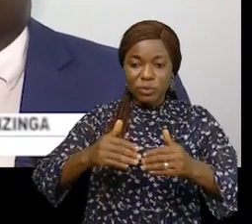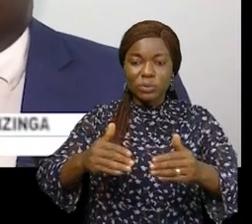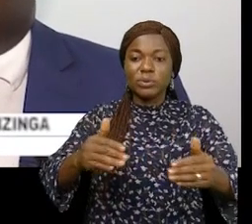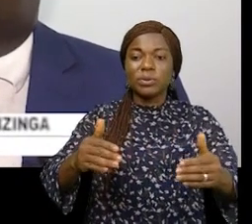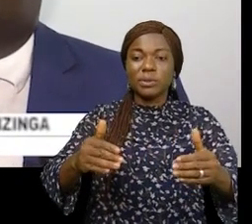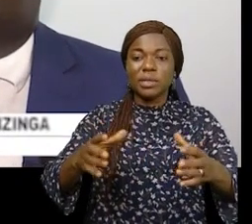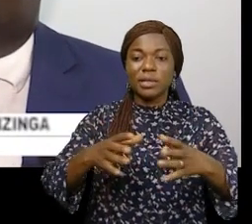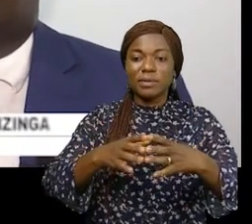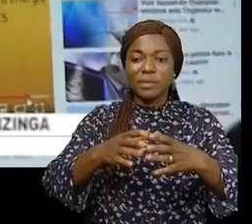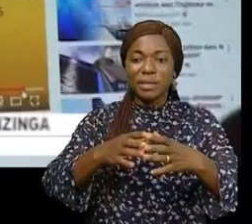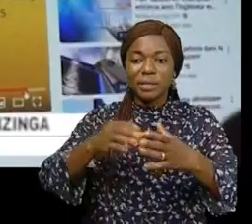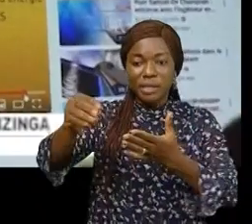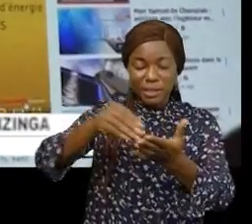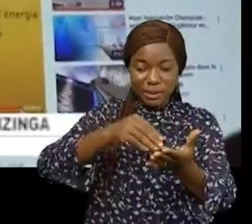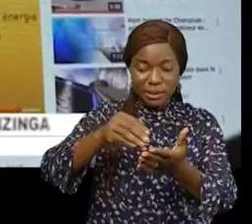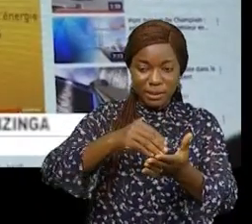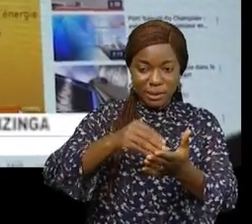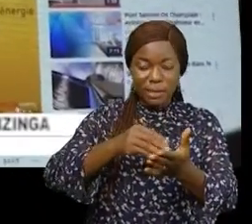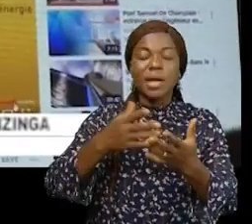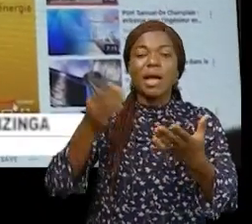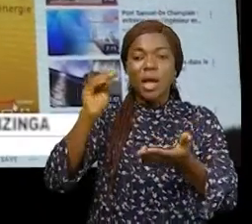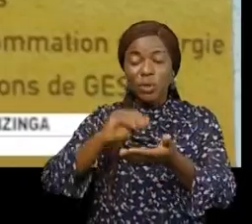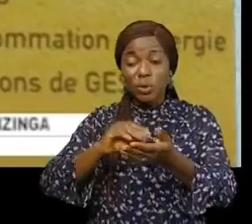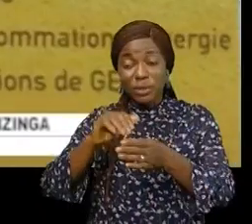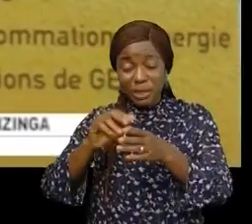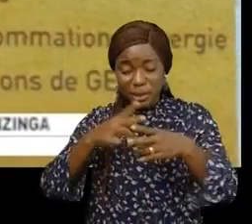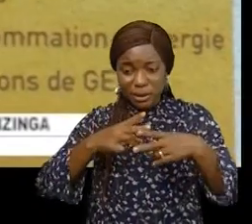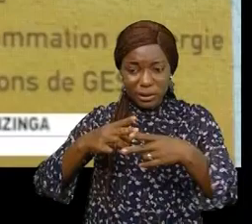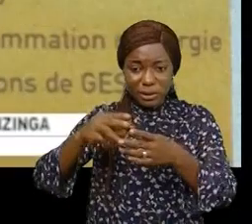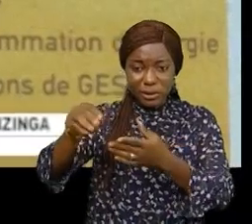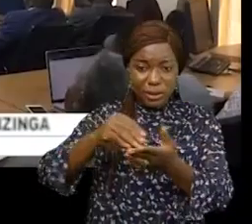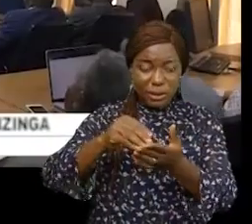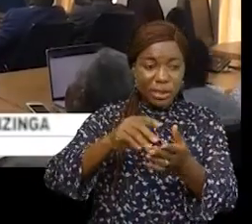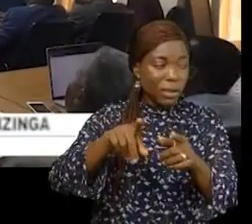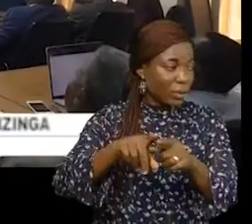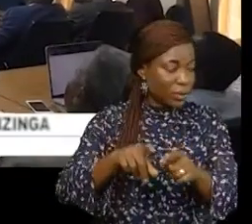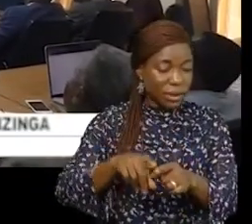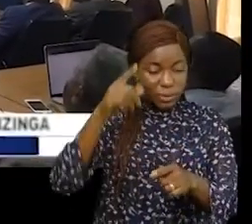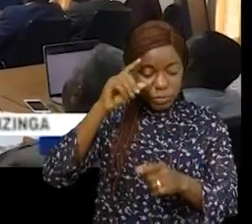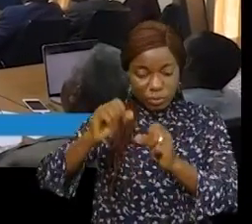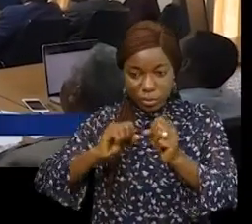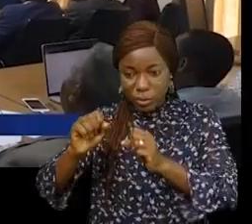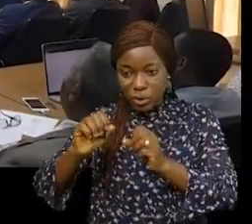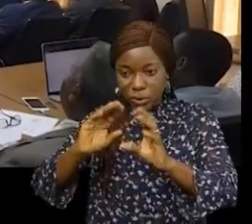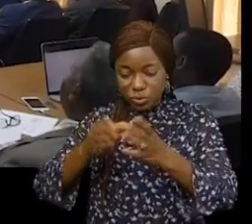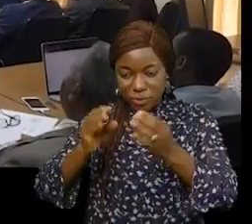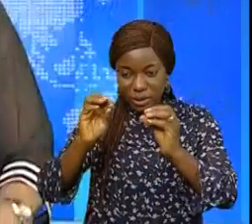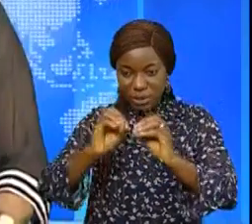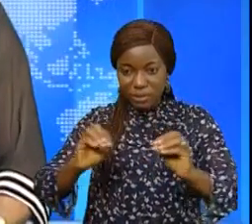la gestion des risques. Notez dans la gestion des projets sans outils de risque tout est zéro.